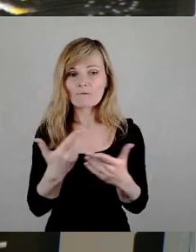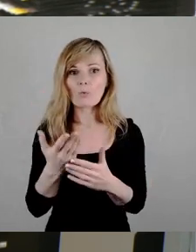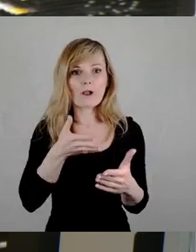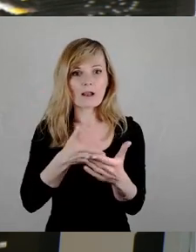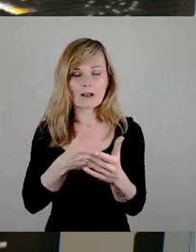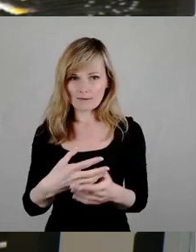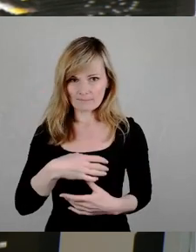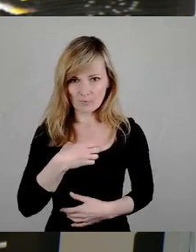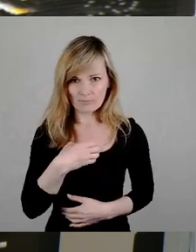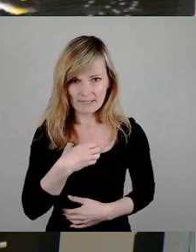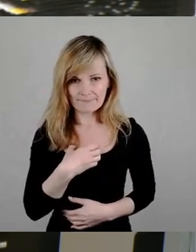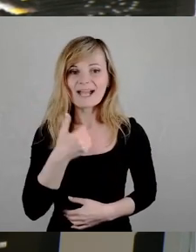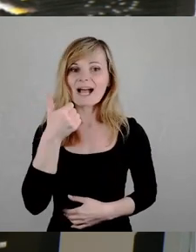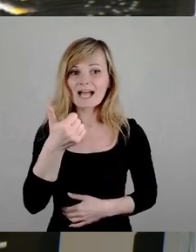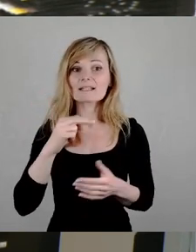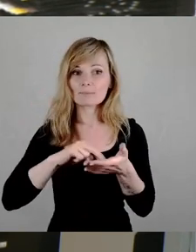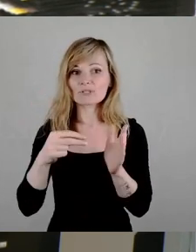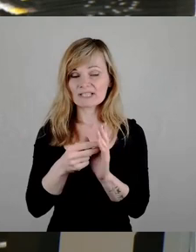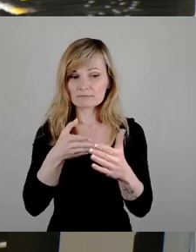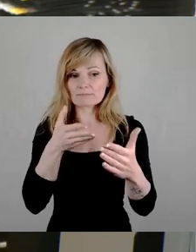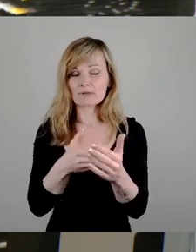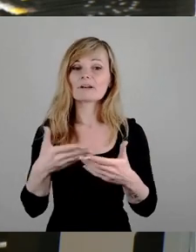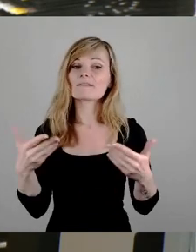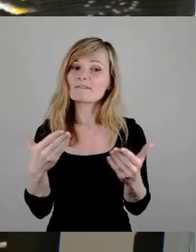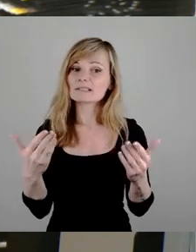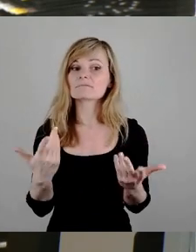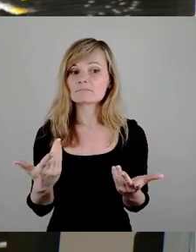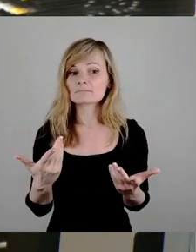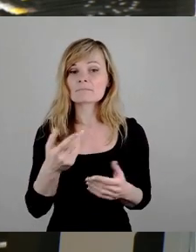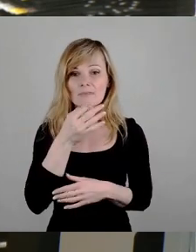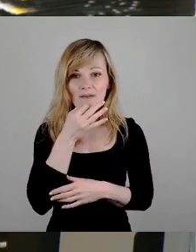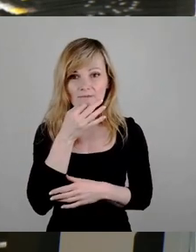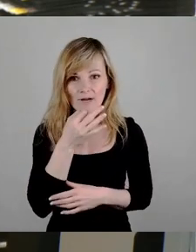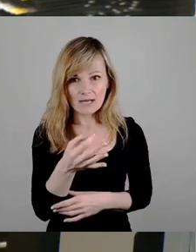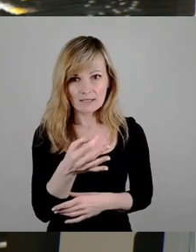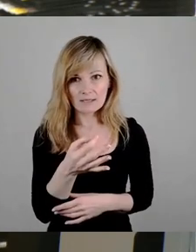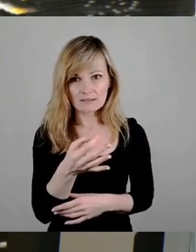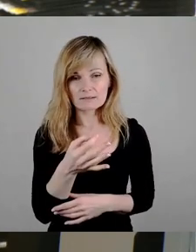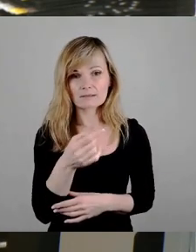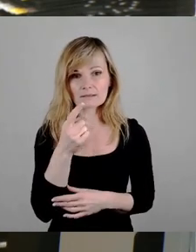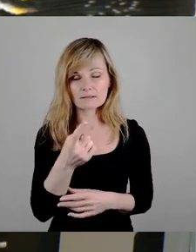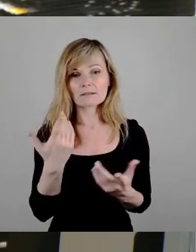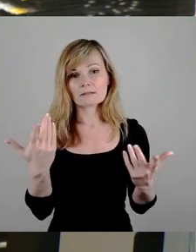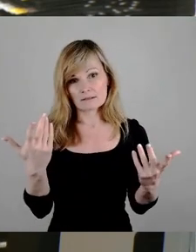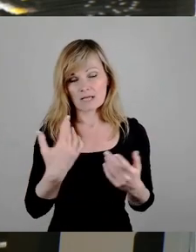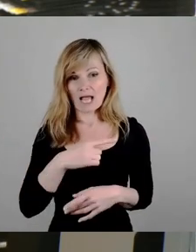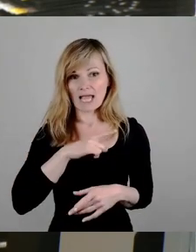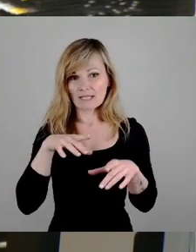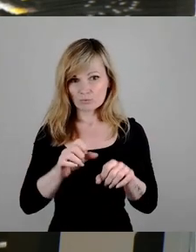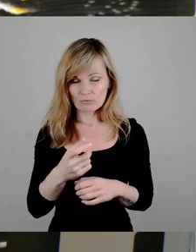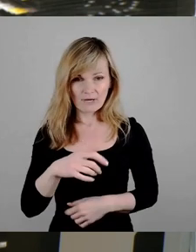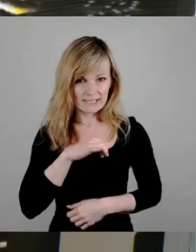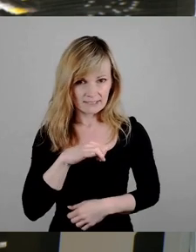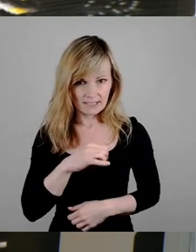Und eine politische Hürde ist natürlich nicht nur die Frage der mangelnden Berücksichtigung der Eigentümerinteressen, ich muss es so hart